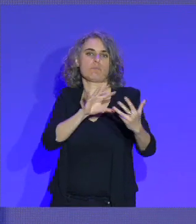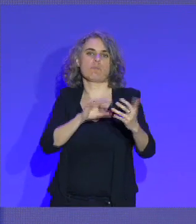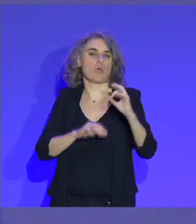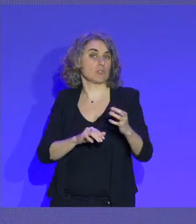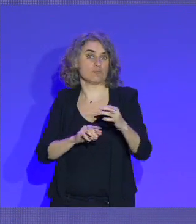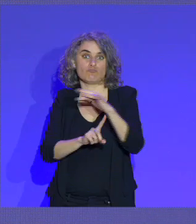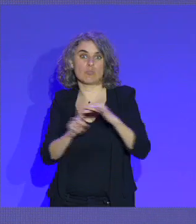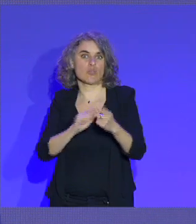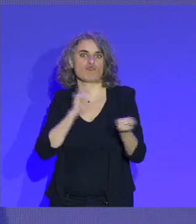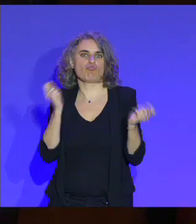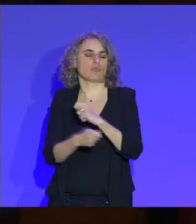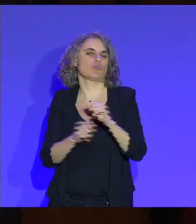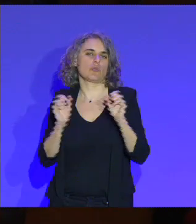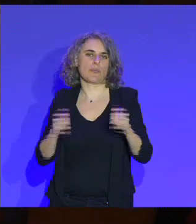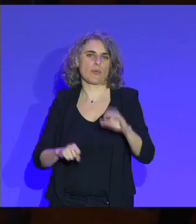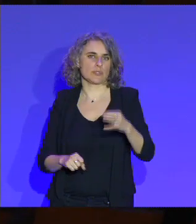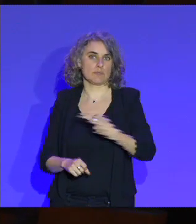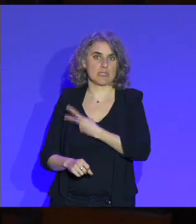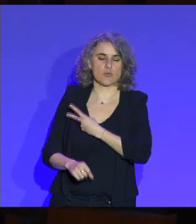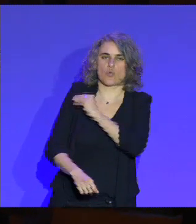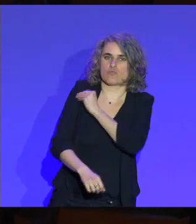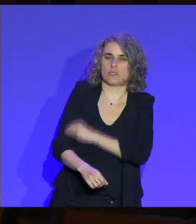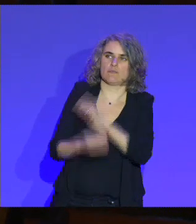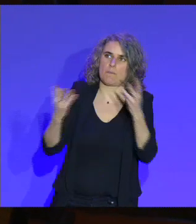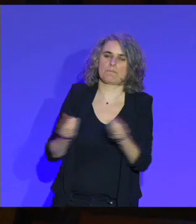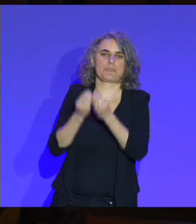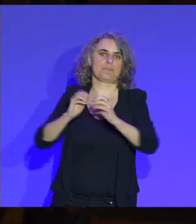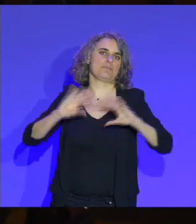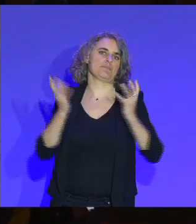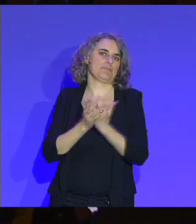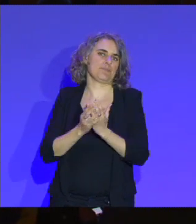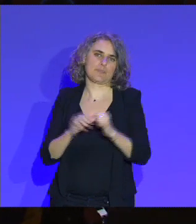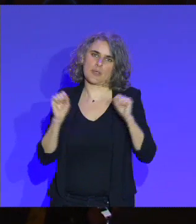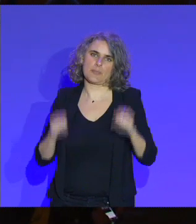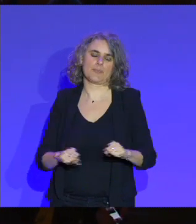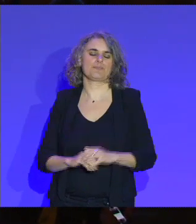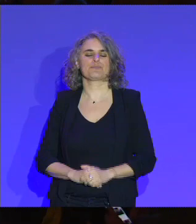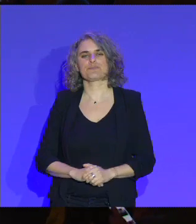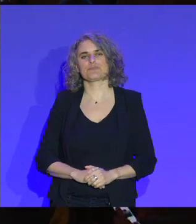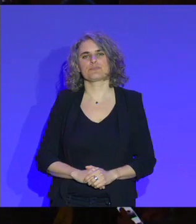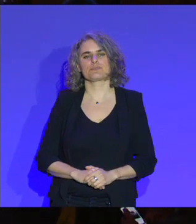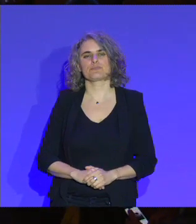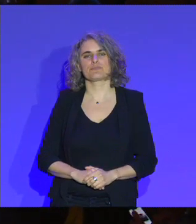sur la question médico-sportive qui soit absolument d'ampleur.